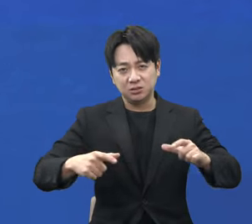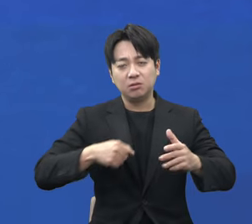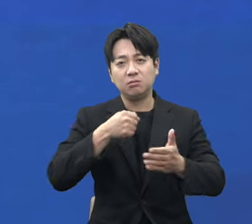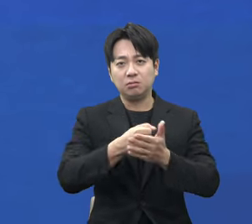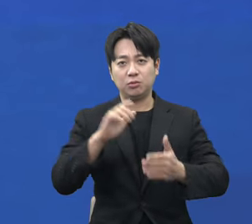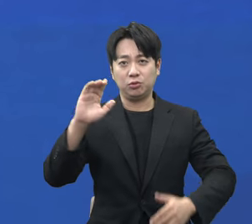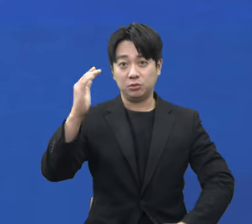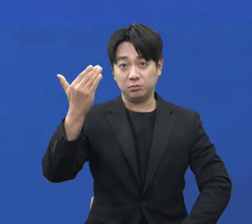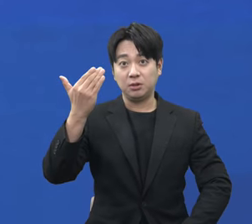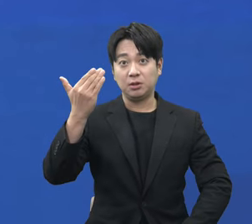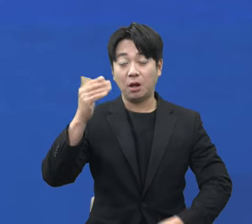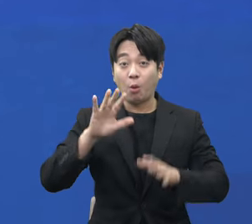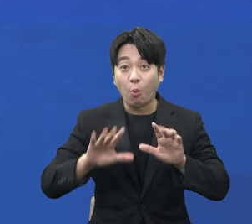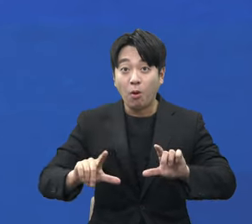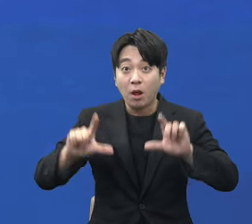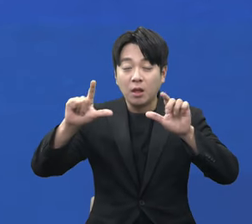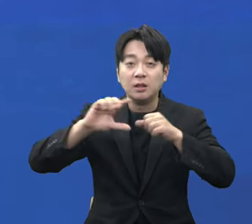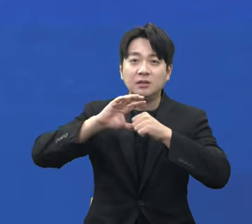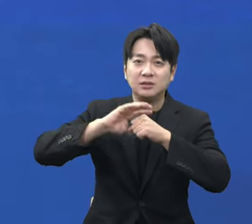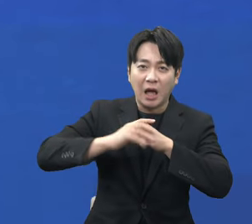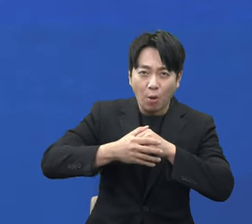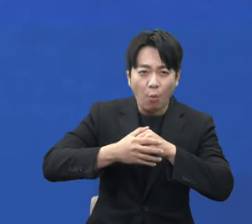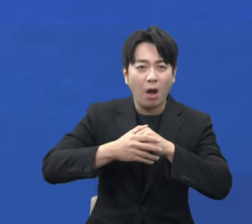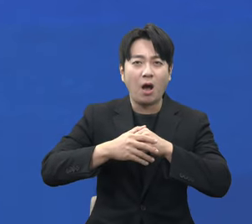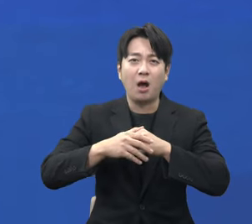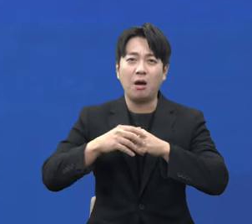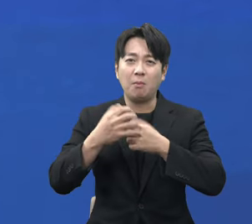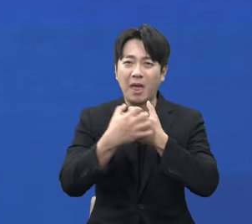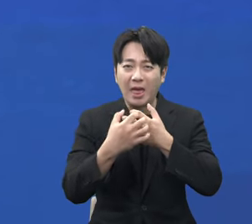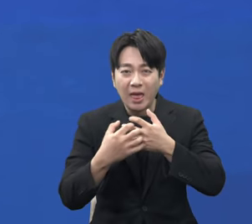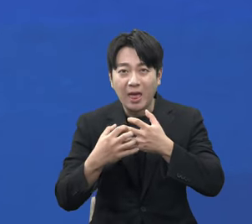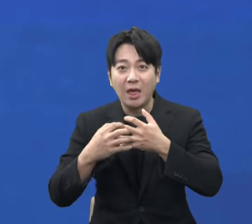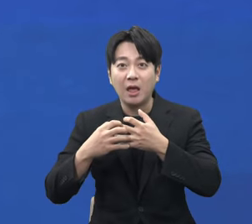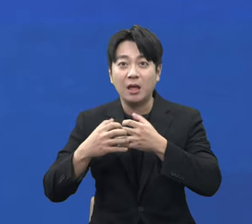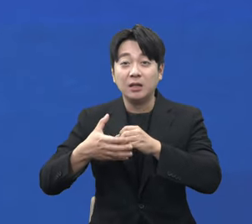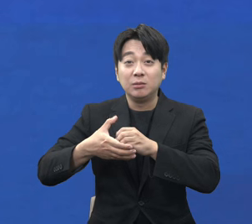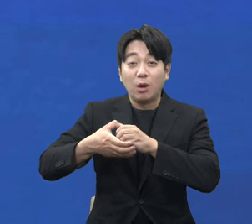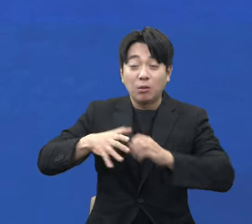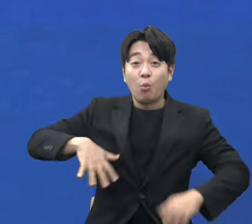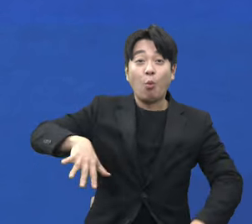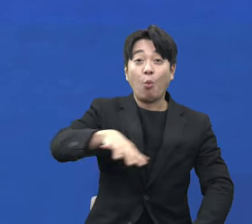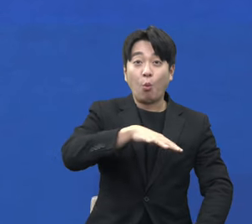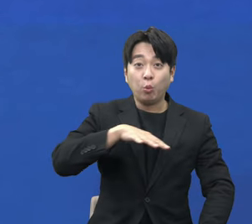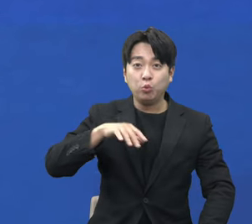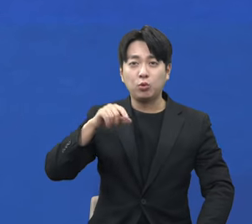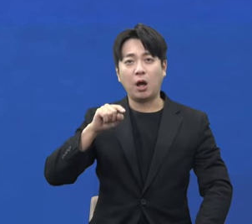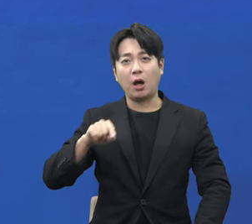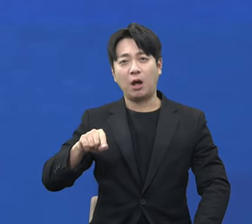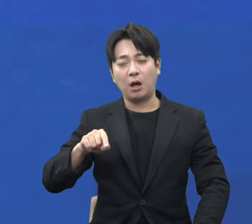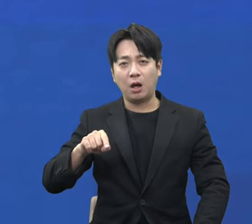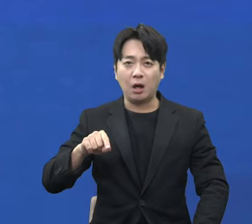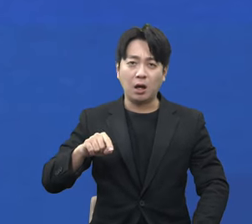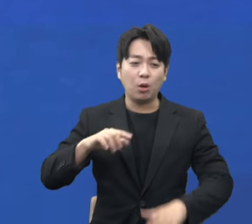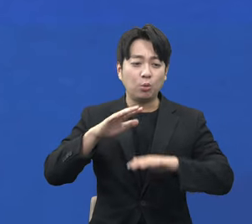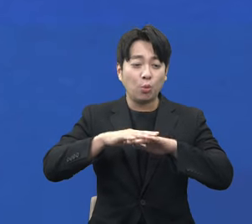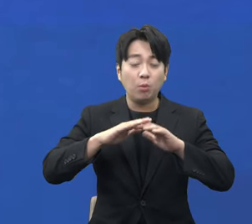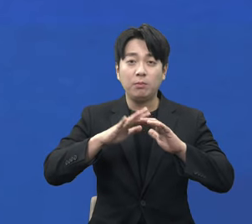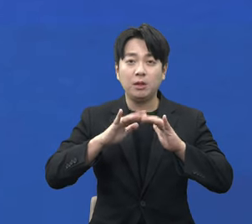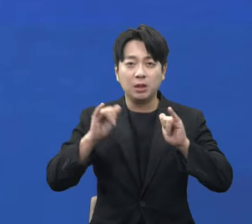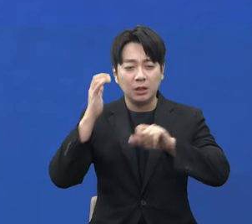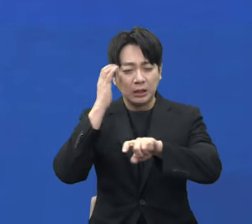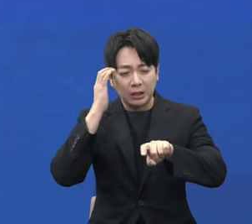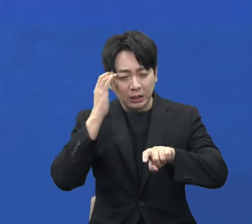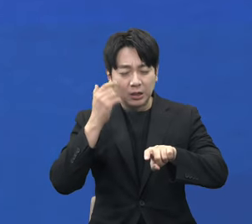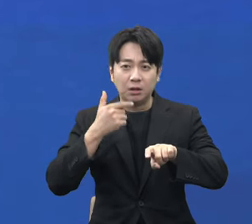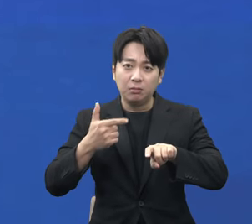올해는 사과도 배도 자두도 농사짓는 이들마다 한마디씩 보탭니다. 살다